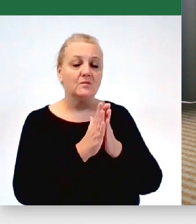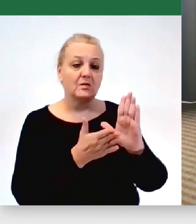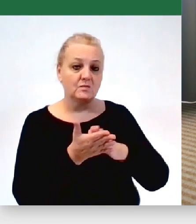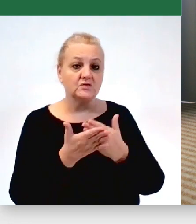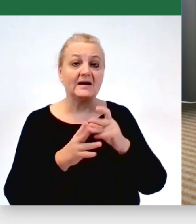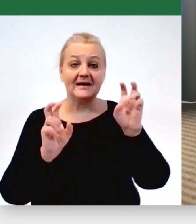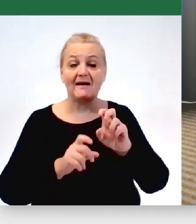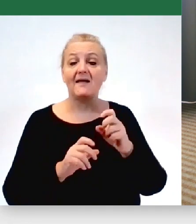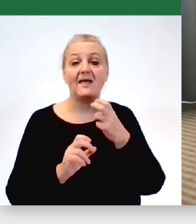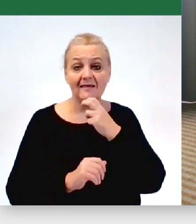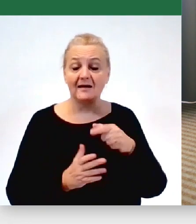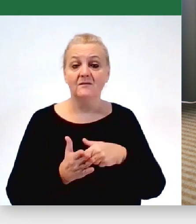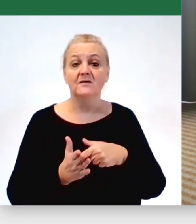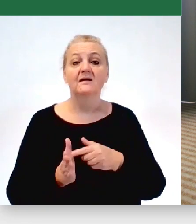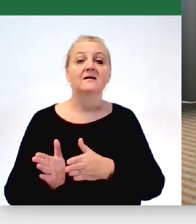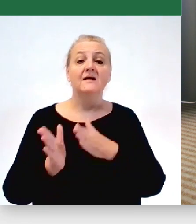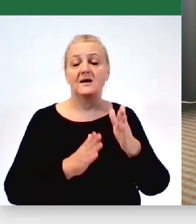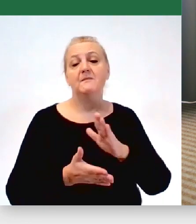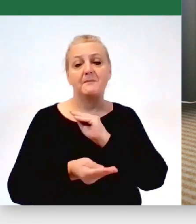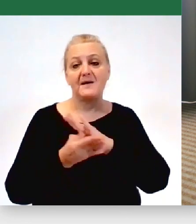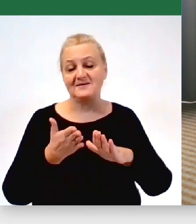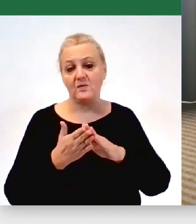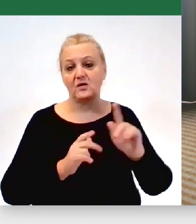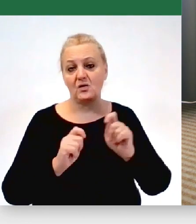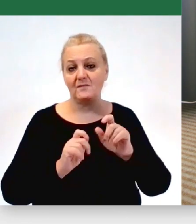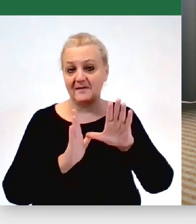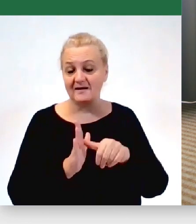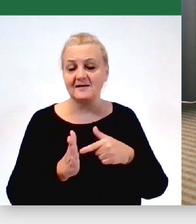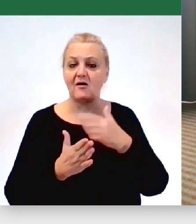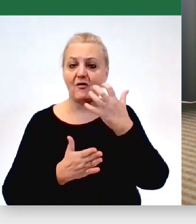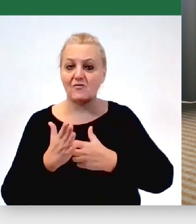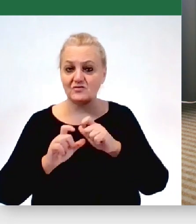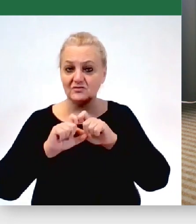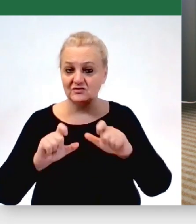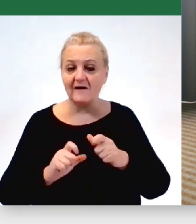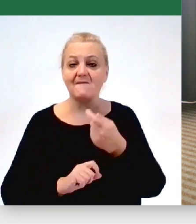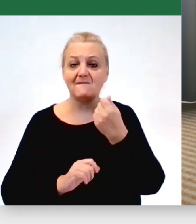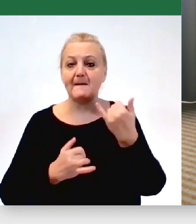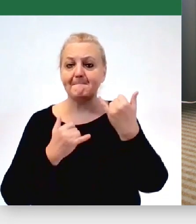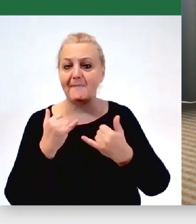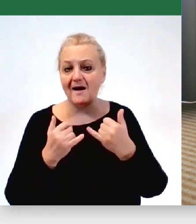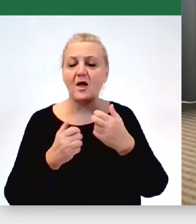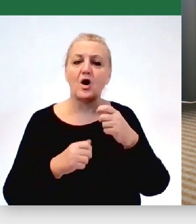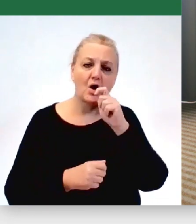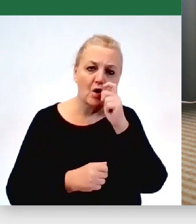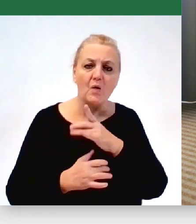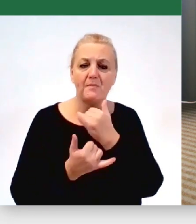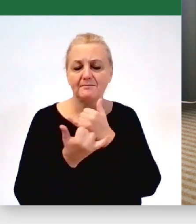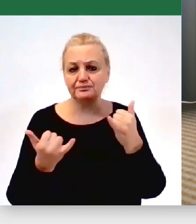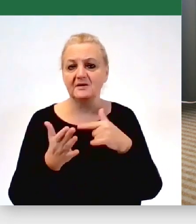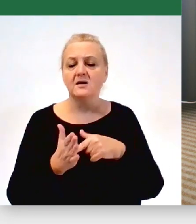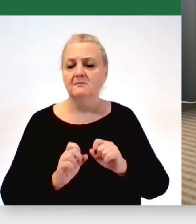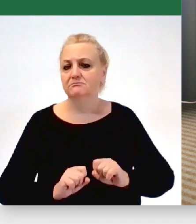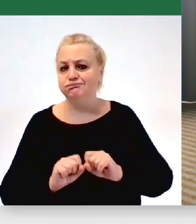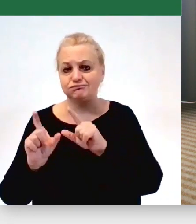energetycznym zostaje nam bezpłatna komunikacja miejska. Wykorzystałem ten moment, w którym ceny paliwa, ropy, gazu poszybowały do góry,